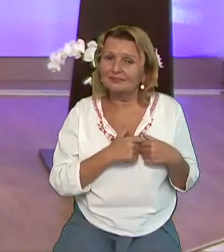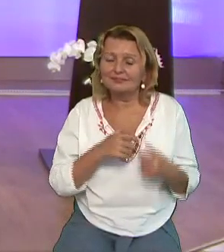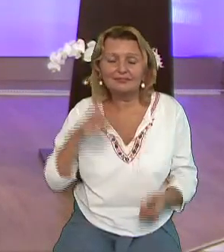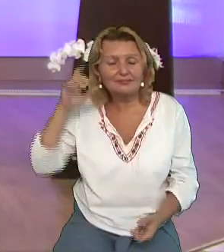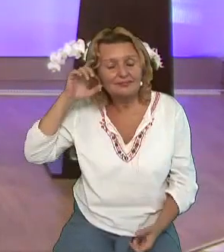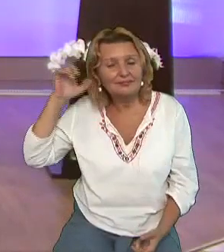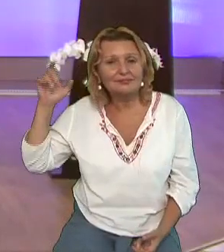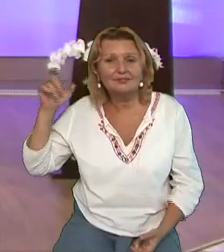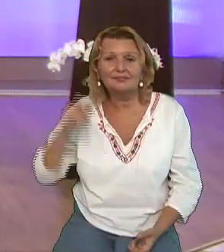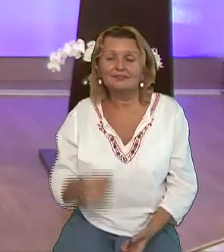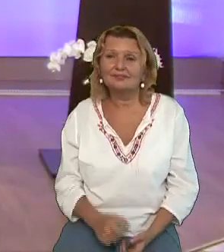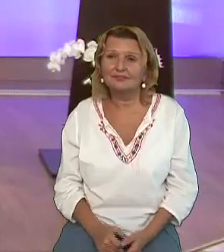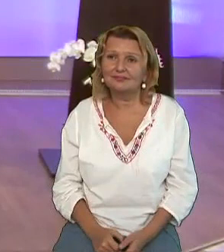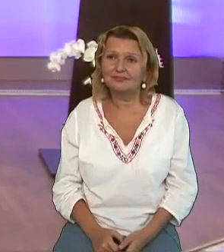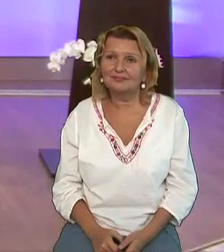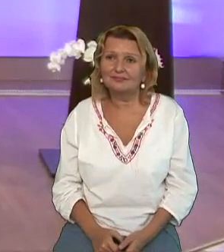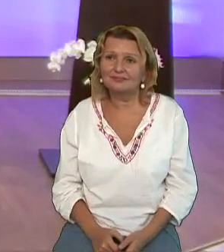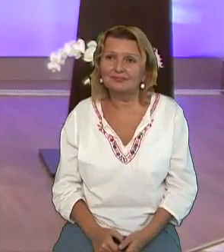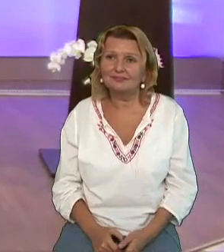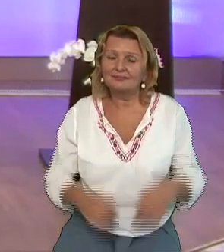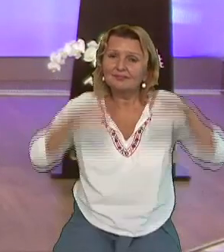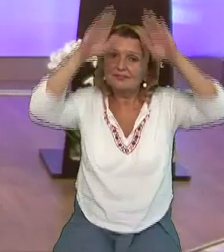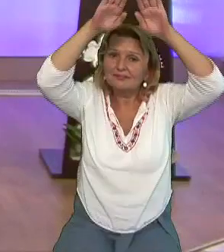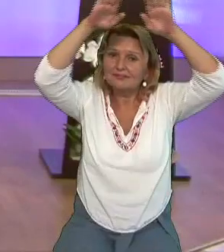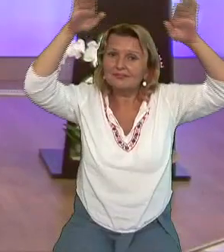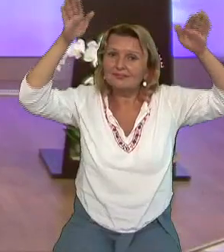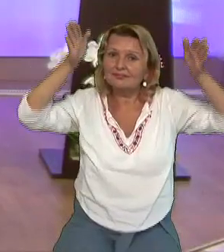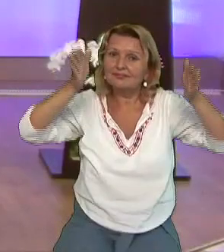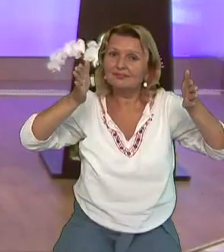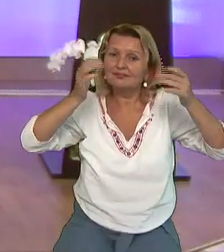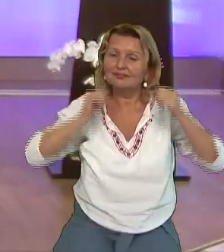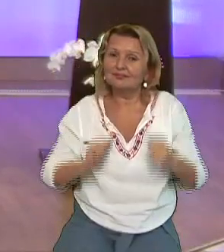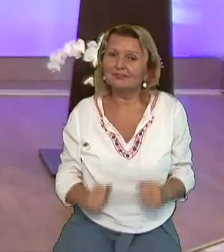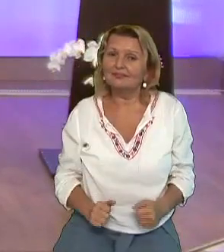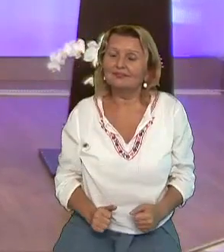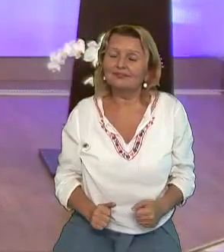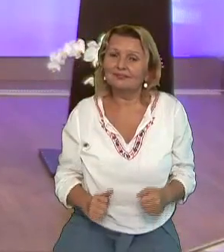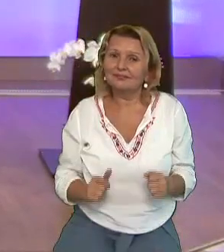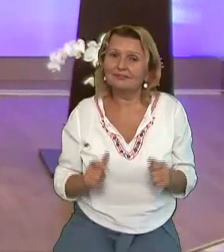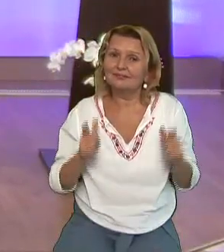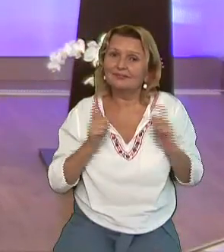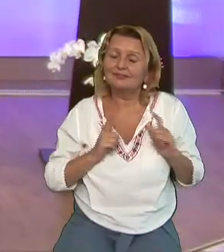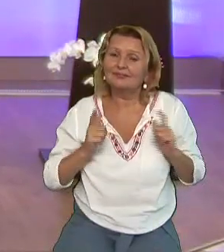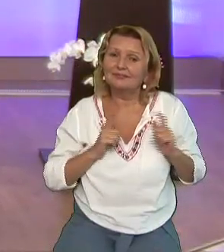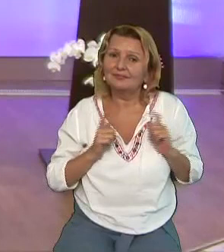Fecioară așteptarea în curând se va sfârși